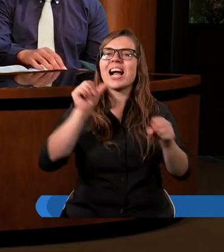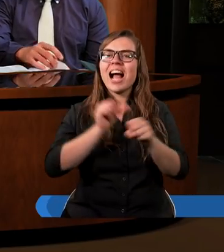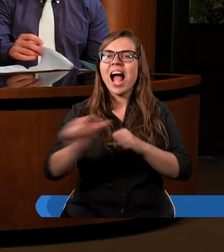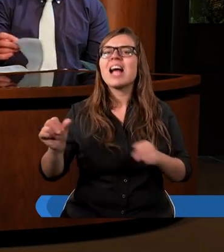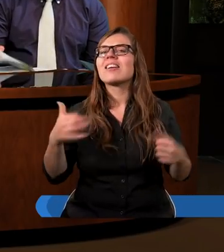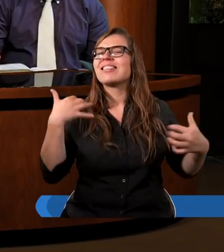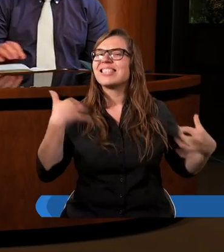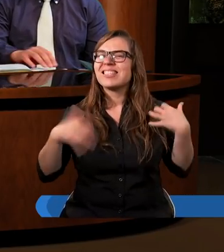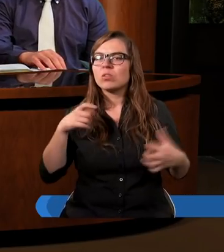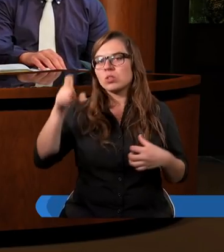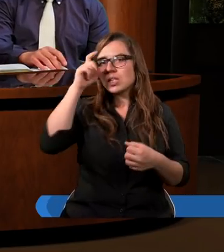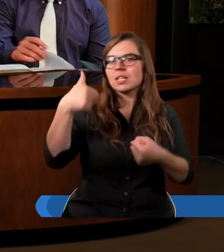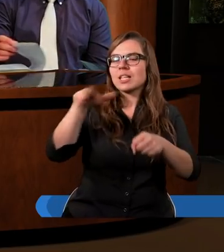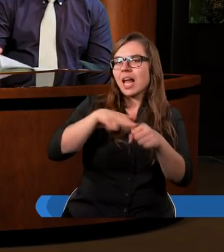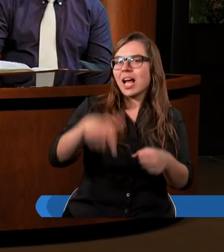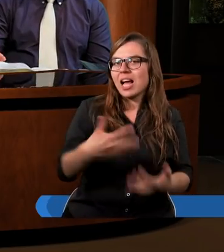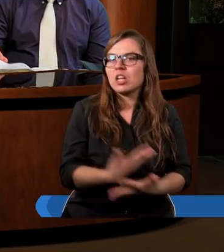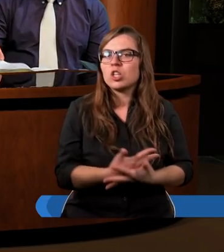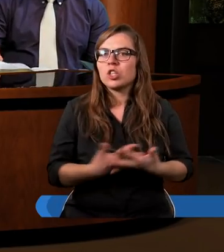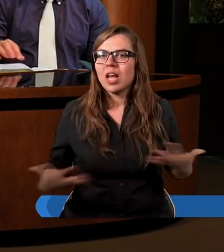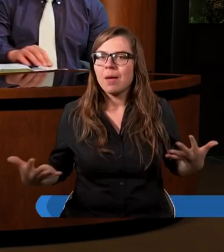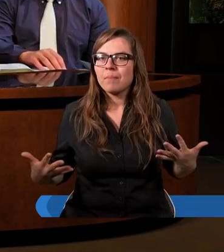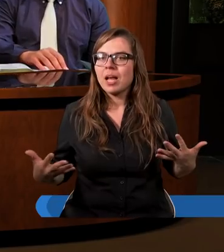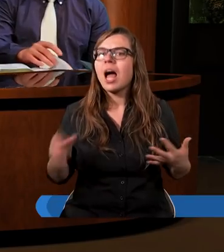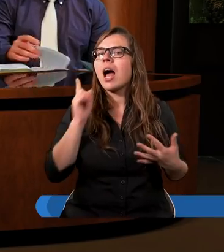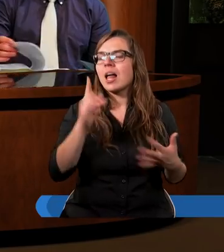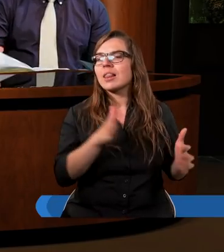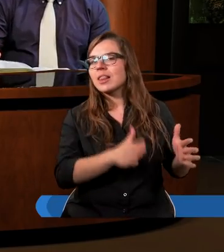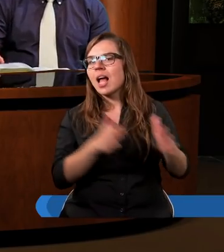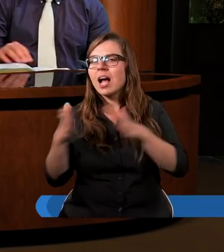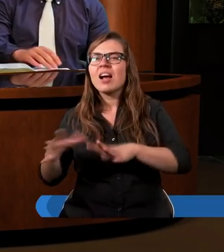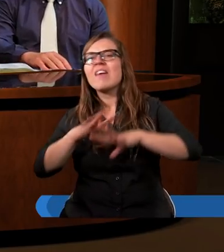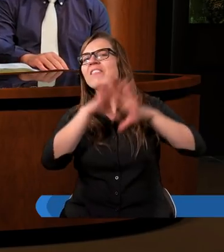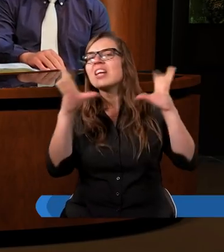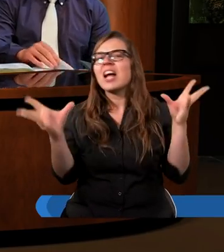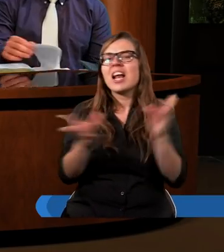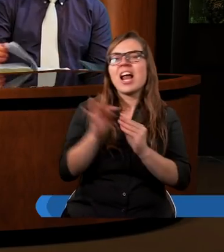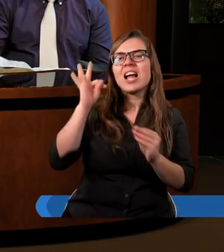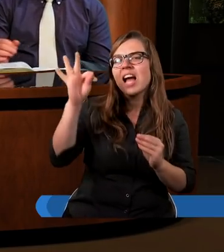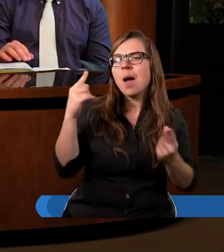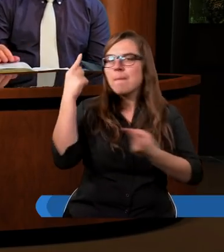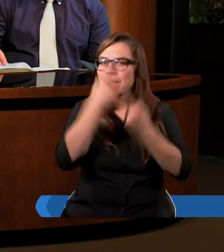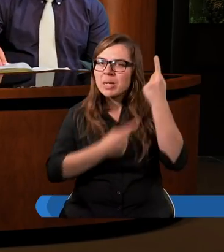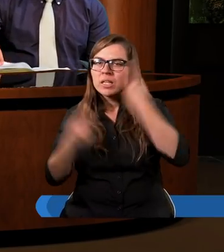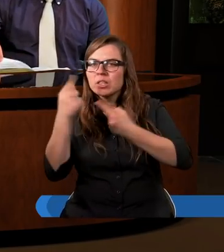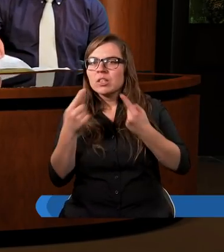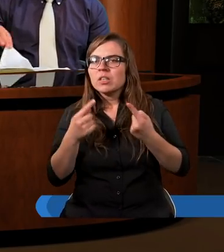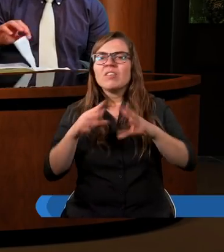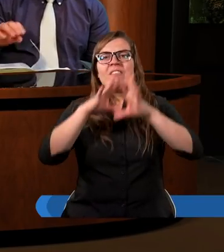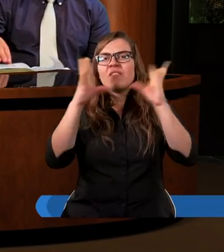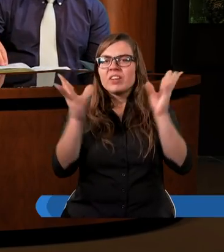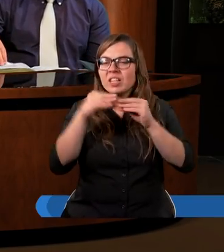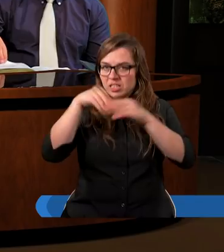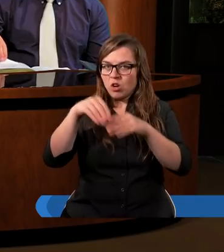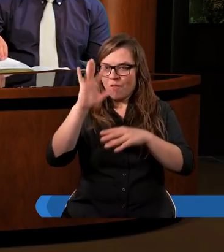złość człowieka na ziemi. Następnie wszelkie jego myśli, to jest wszystko w